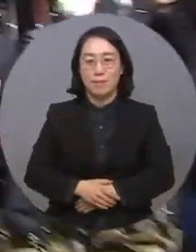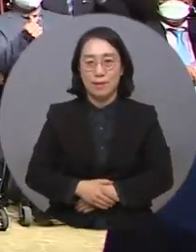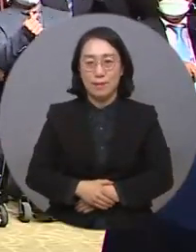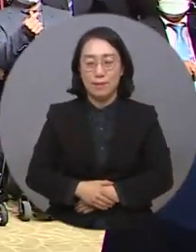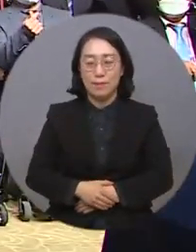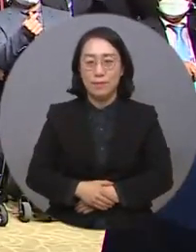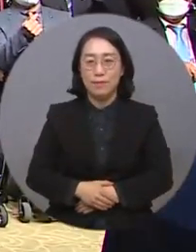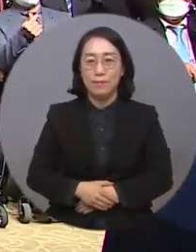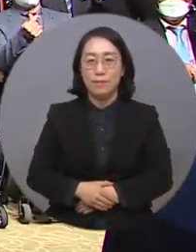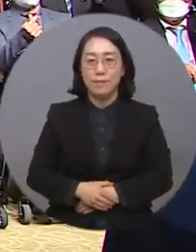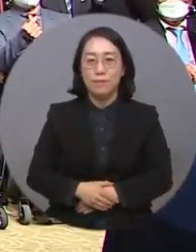박승용입니다.